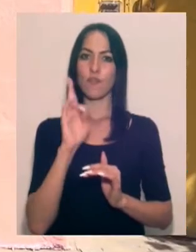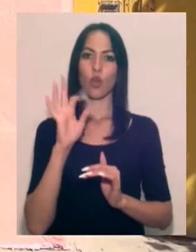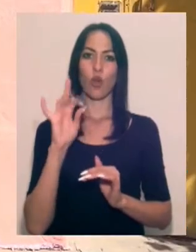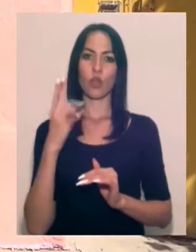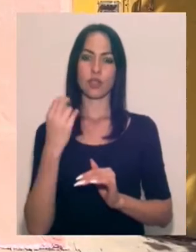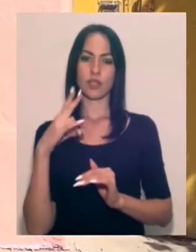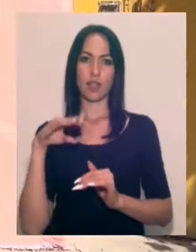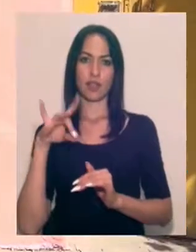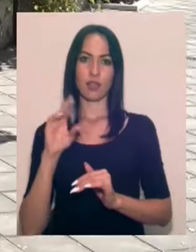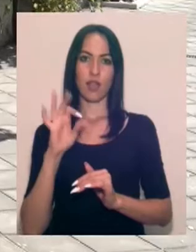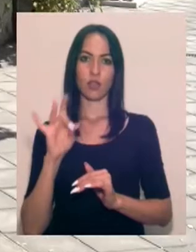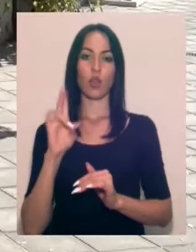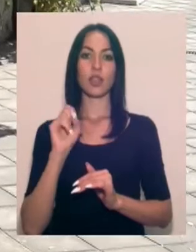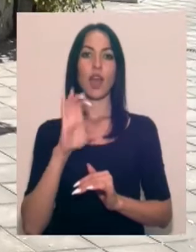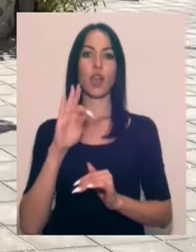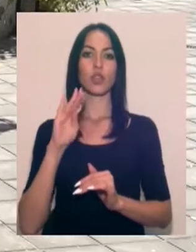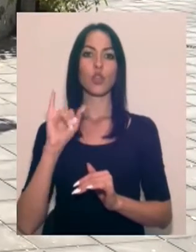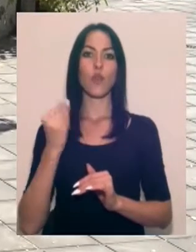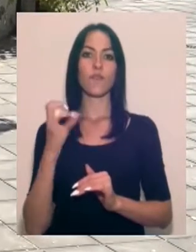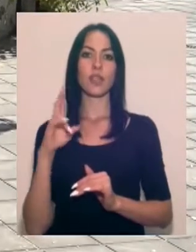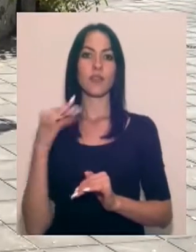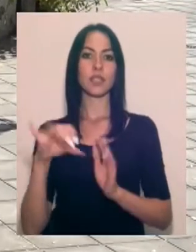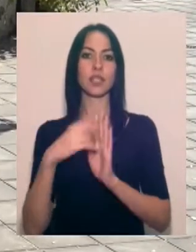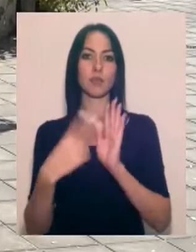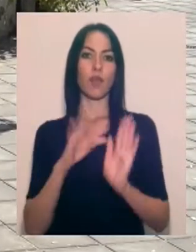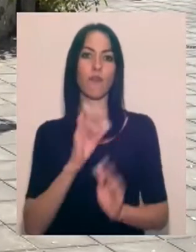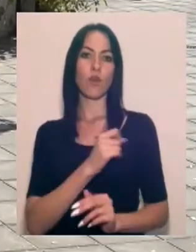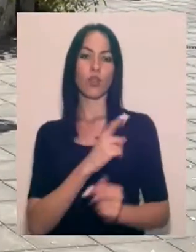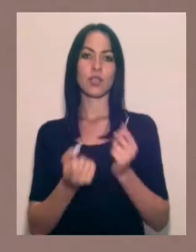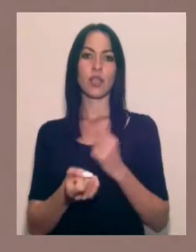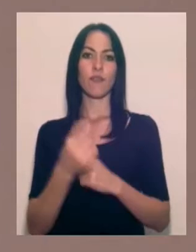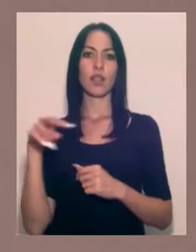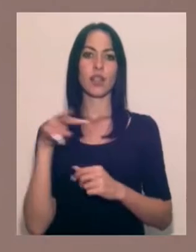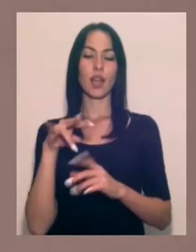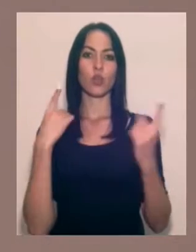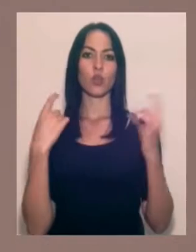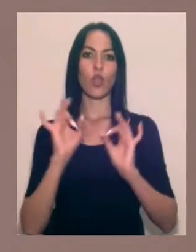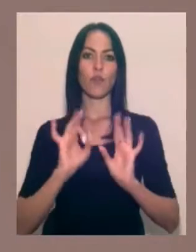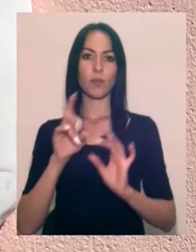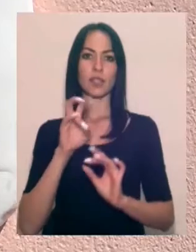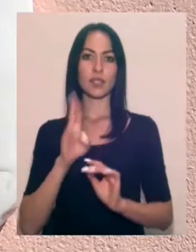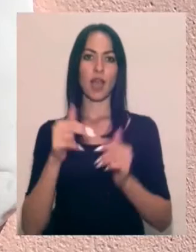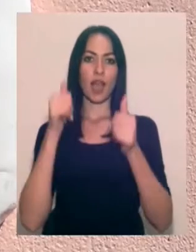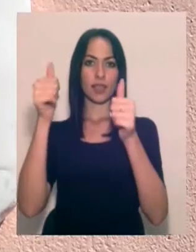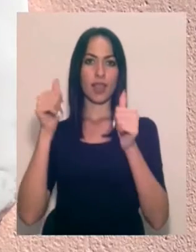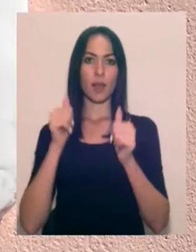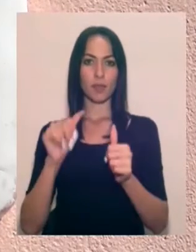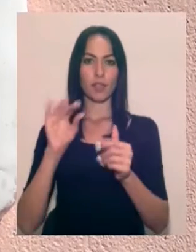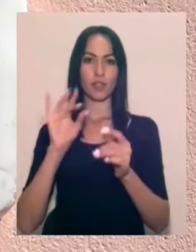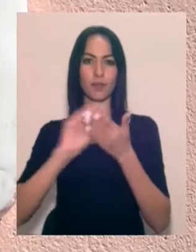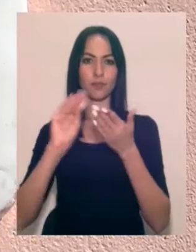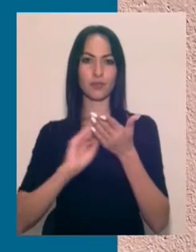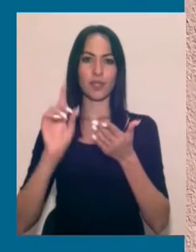На Софіївській 17 в Одесі з'явився літературно-інформаційний знак. Табличка містить фрагмент зі збірки оповідань